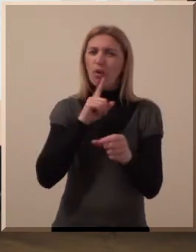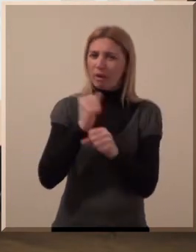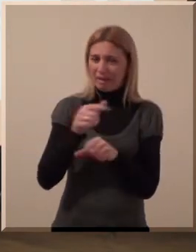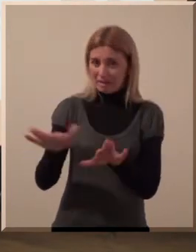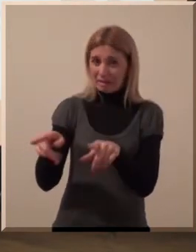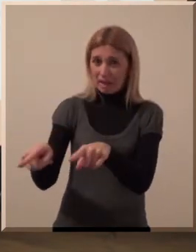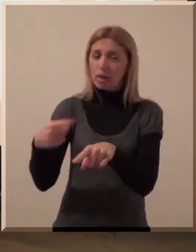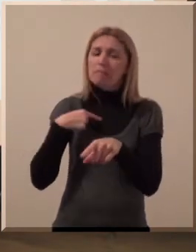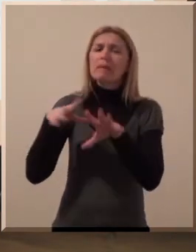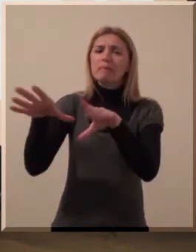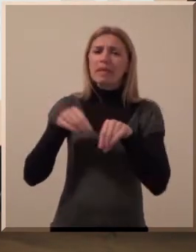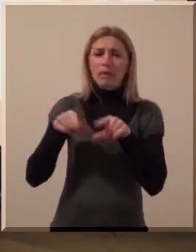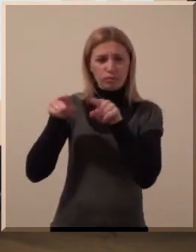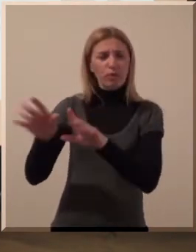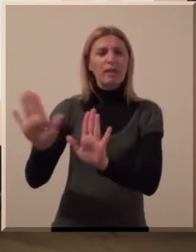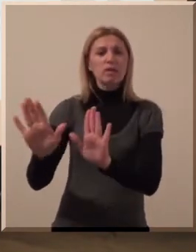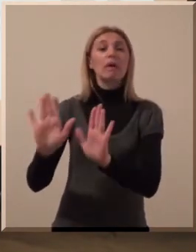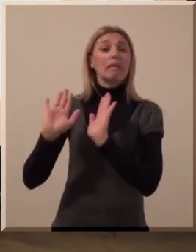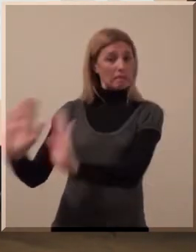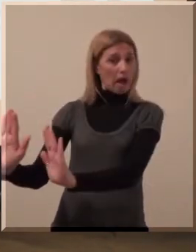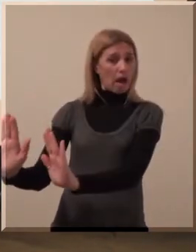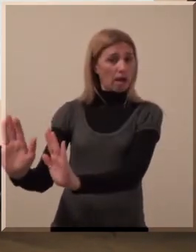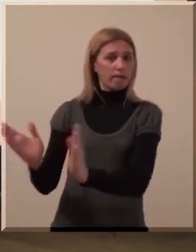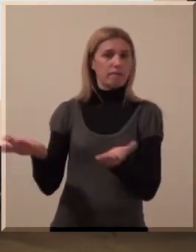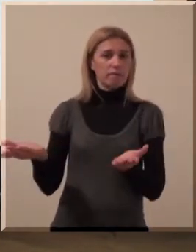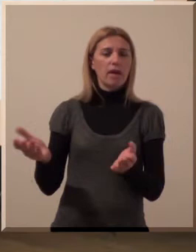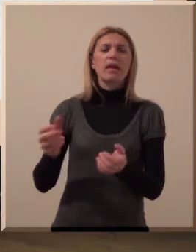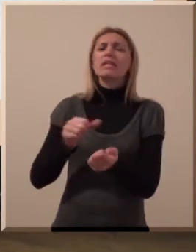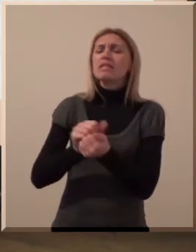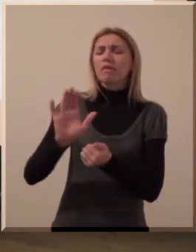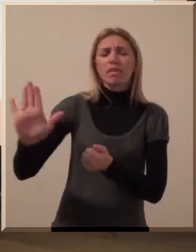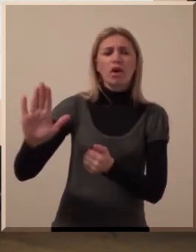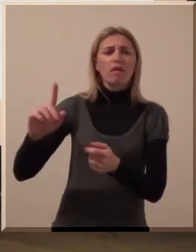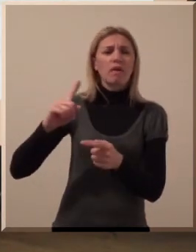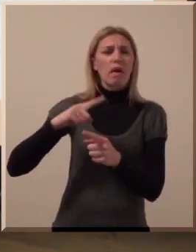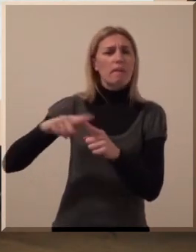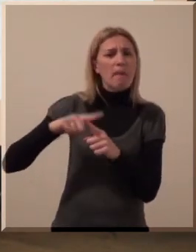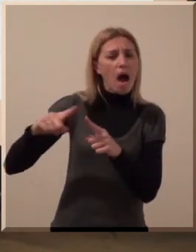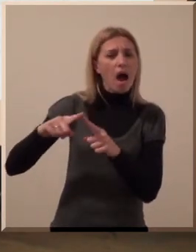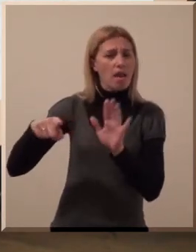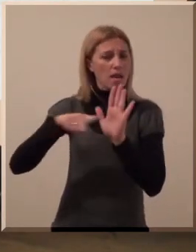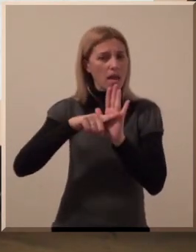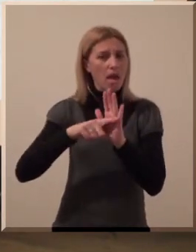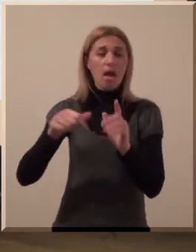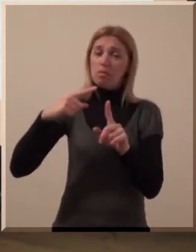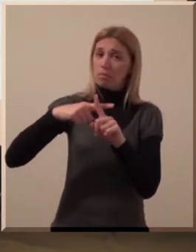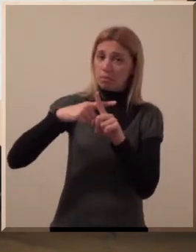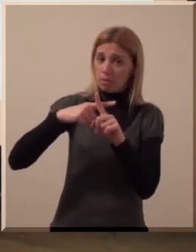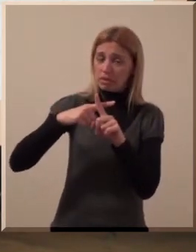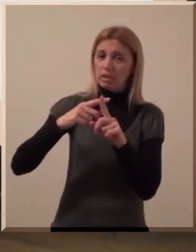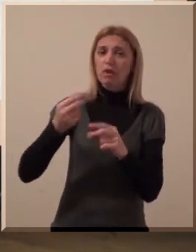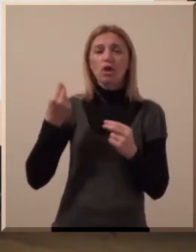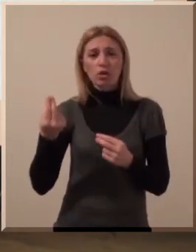većine koji radi sa ovom decom jeste da mi njih prihvatamo onakvima kakvi jesu. Znači sa svim njihovim manama i